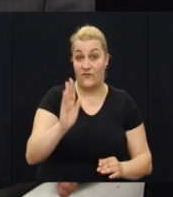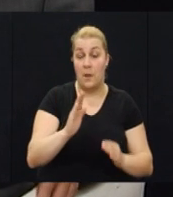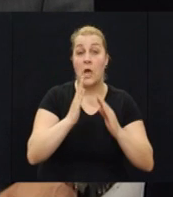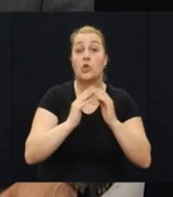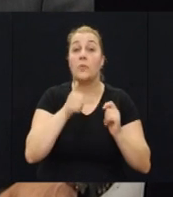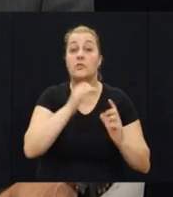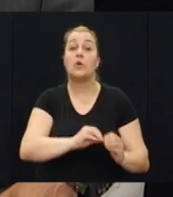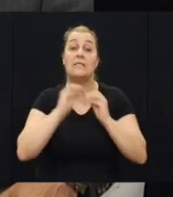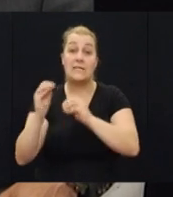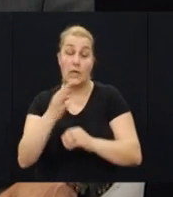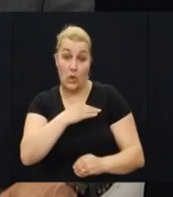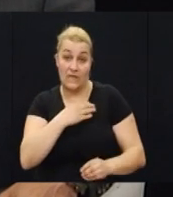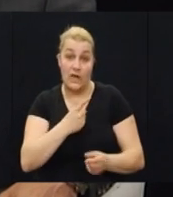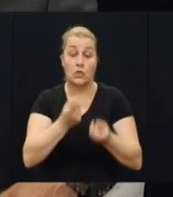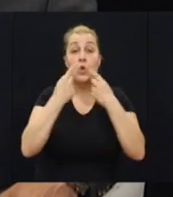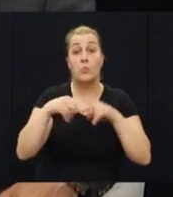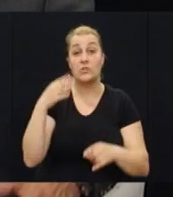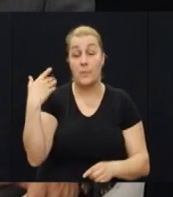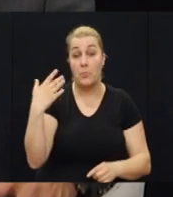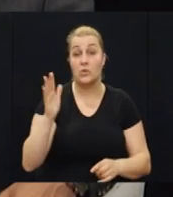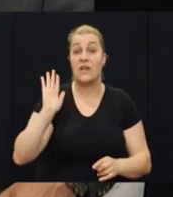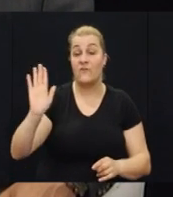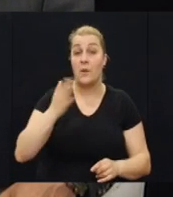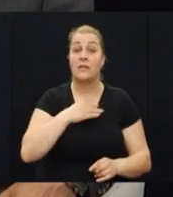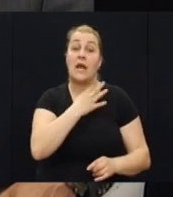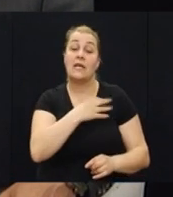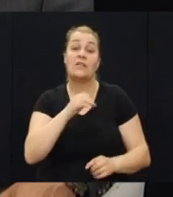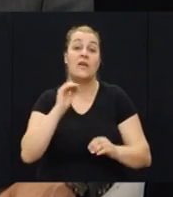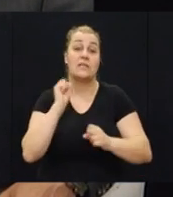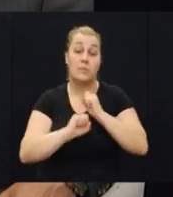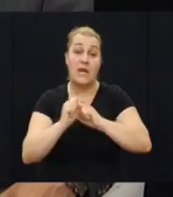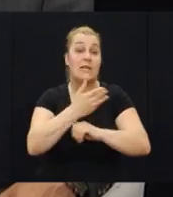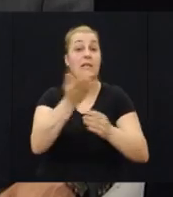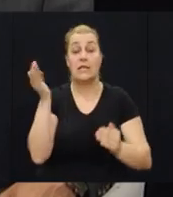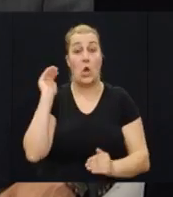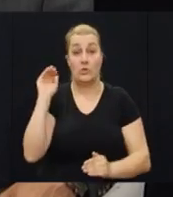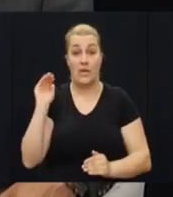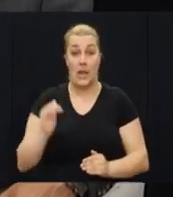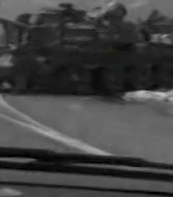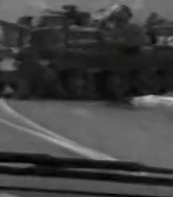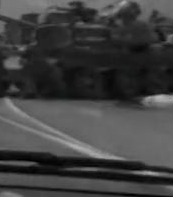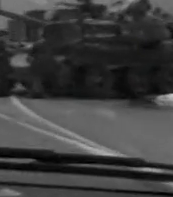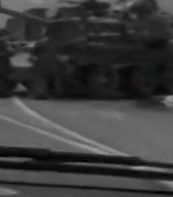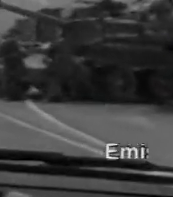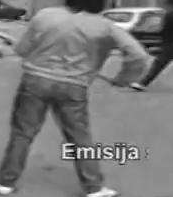vama domovinskoj i sredinoj Hrvatskoj a posebno pozdrav vama dragi hrvatski banitelji ma gdje god bili